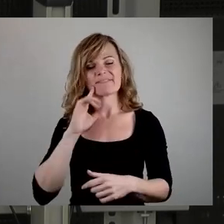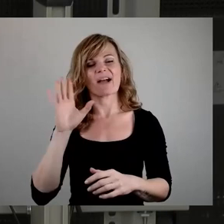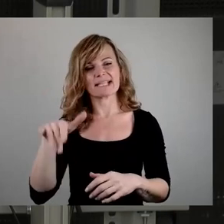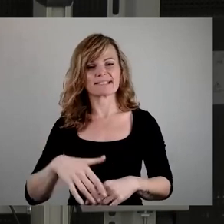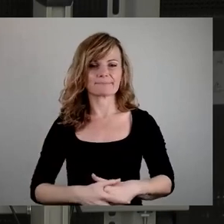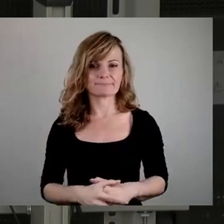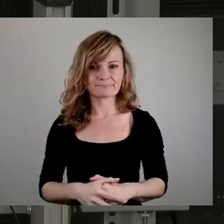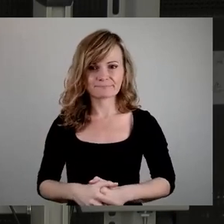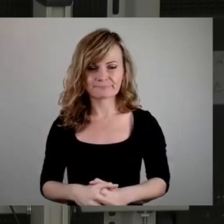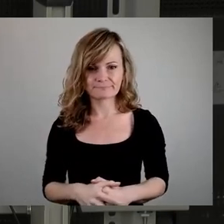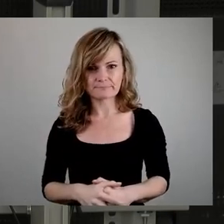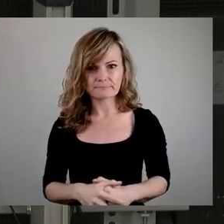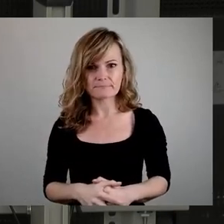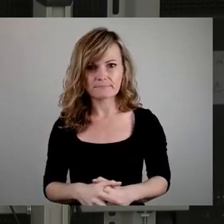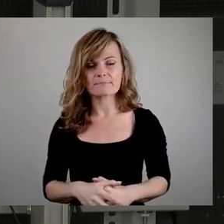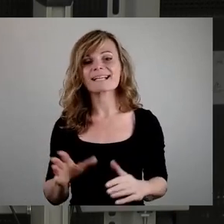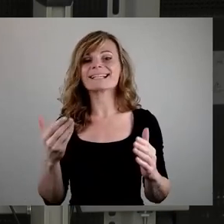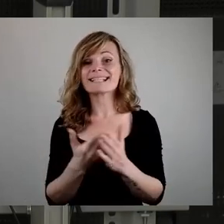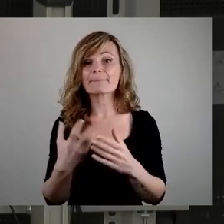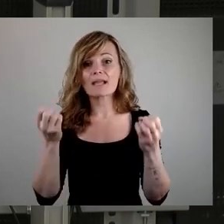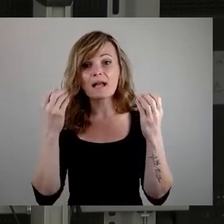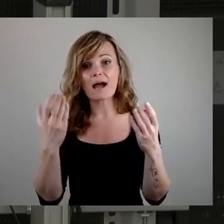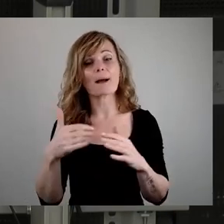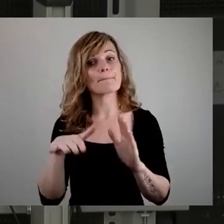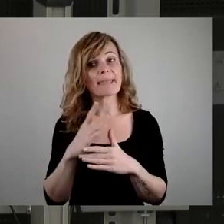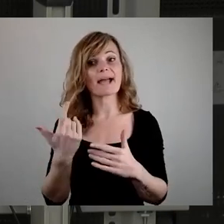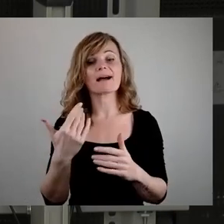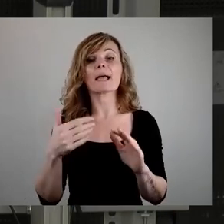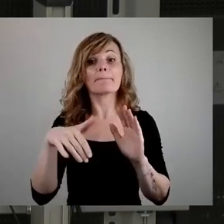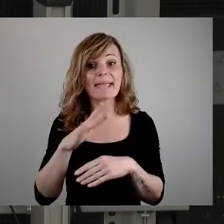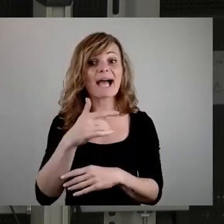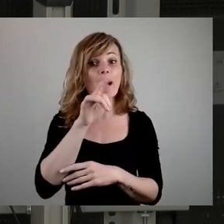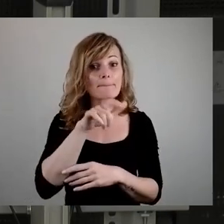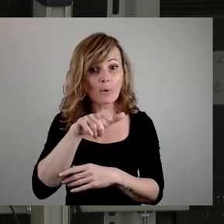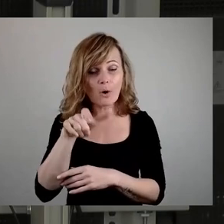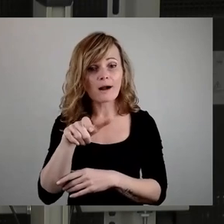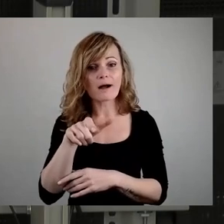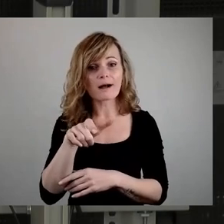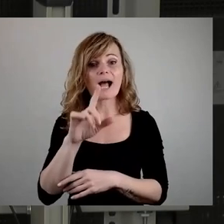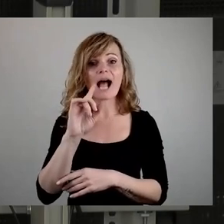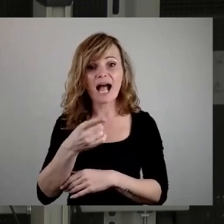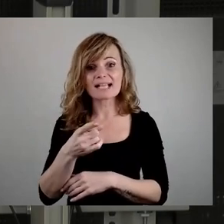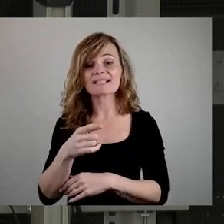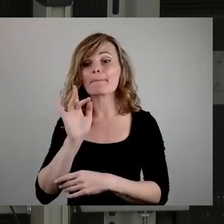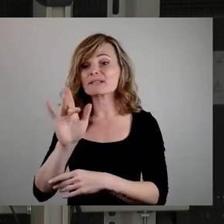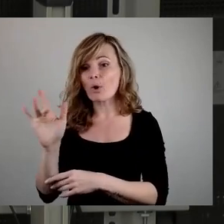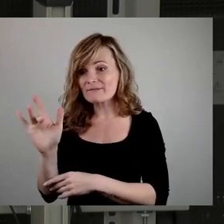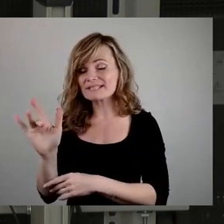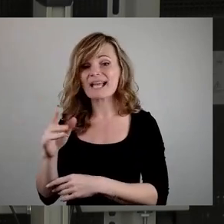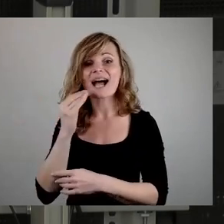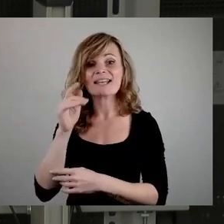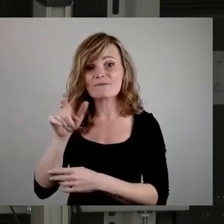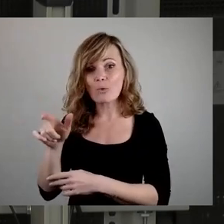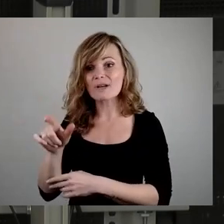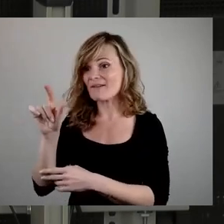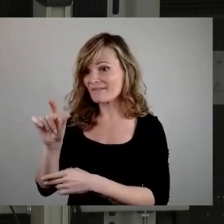sondern es gibt deutlich mehr Bürgerinnen und Bürger als betroffene Anwohnerinnen und